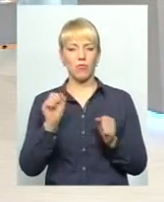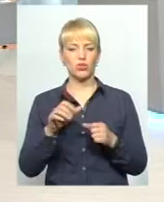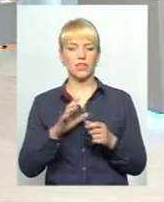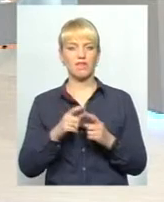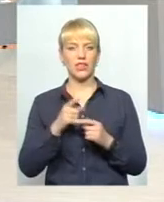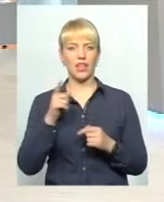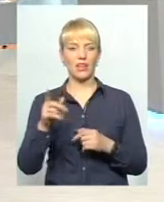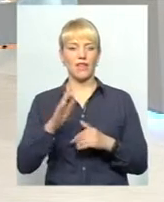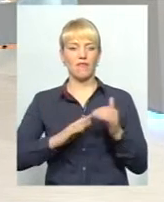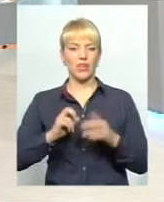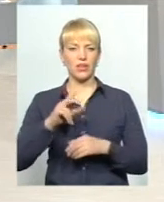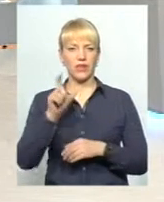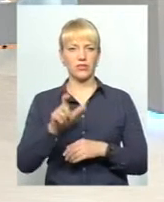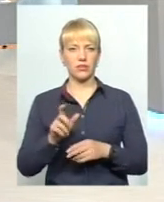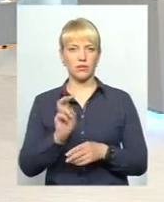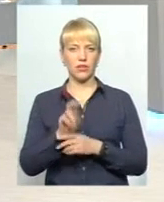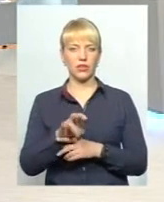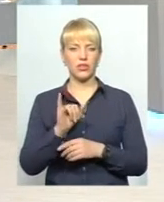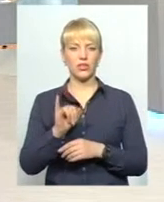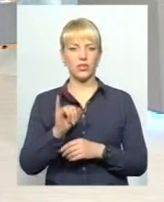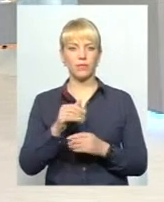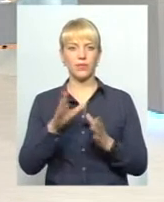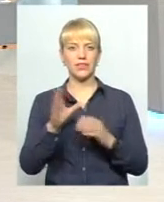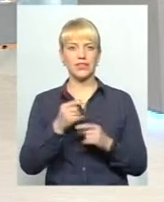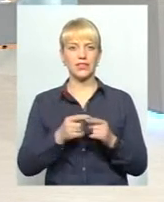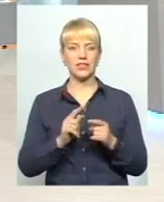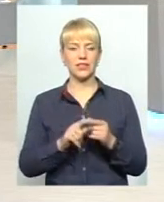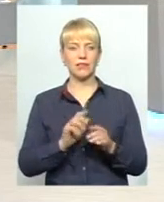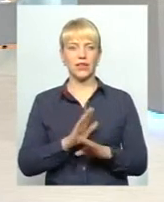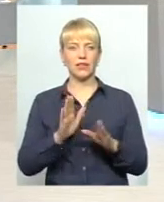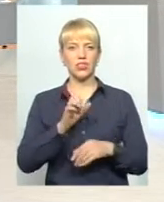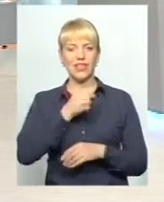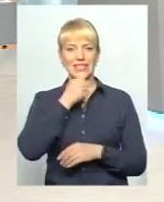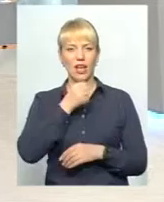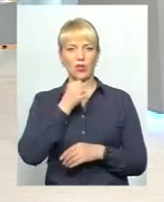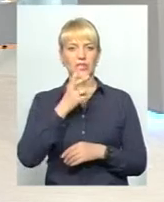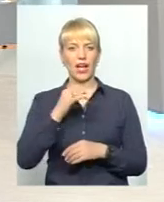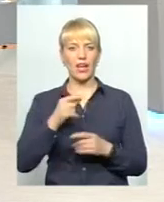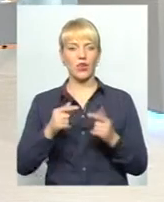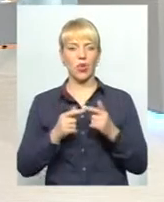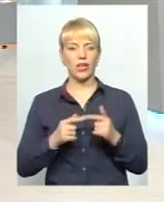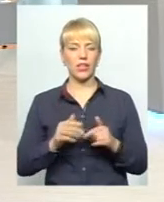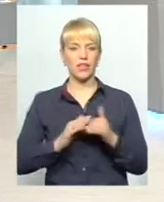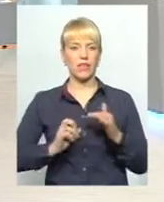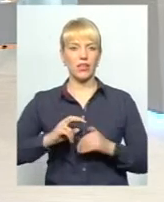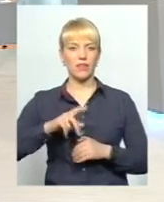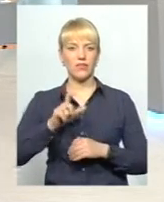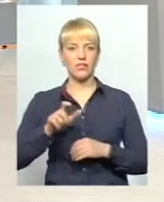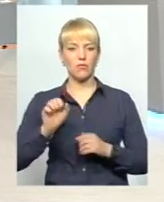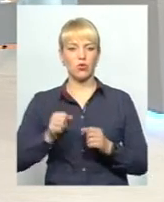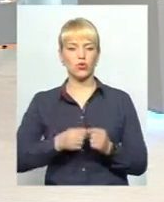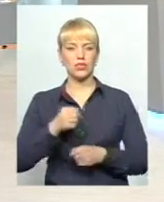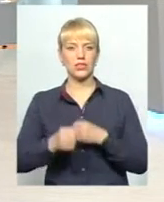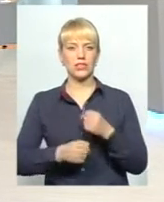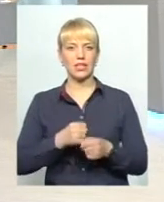фахівець, і вже у ті усі не лише староста, а й конкретні фахівці можуть дістатися,